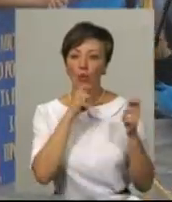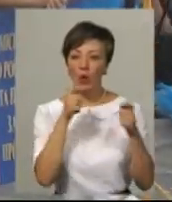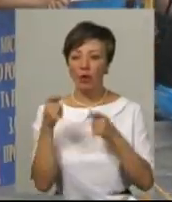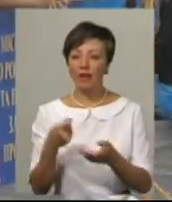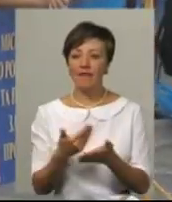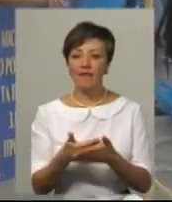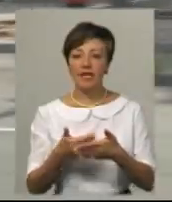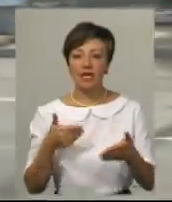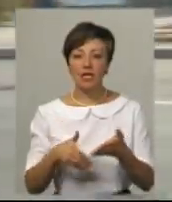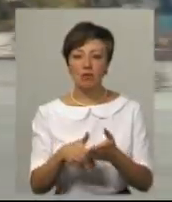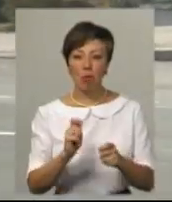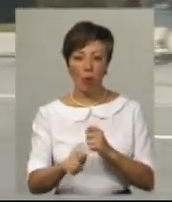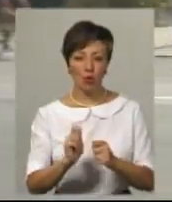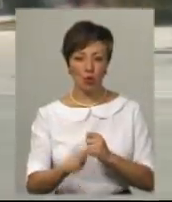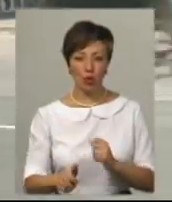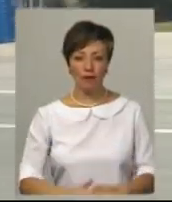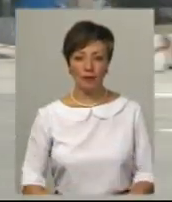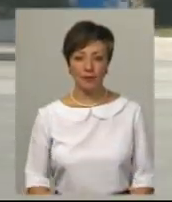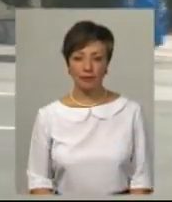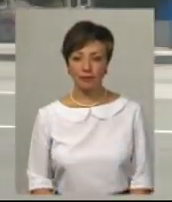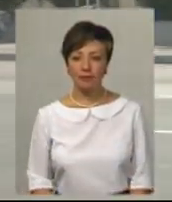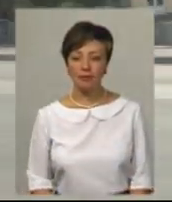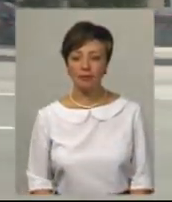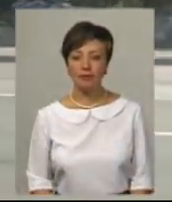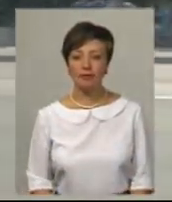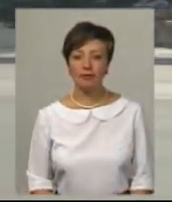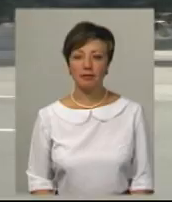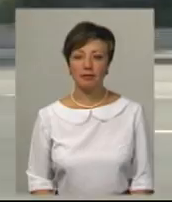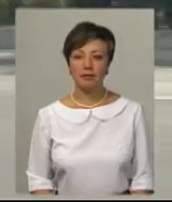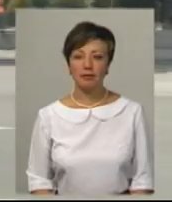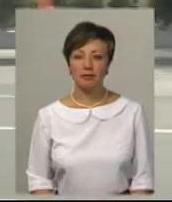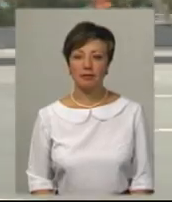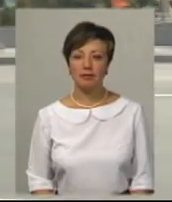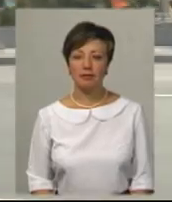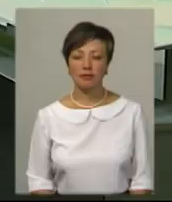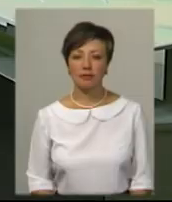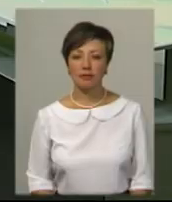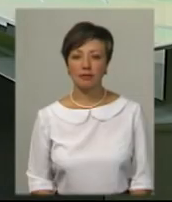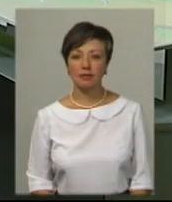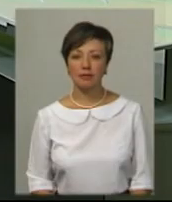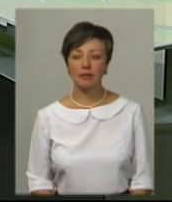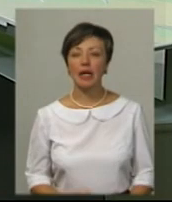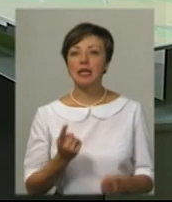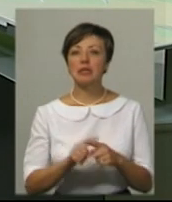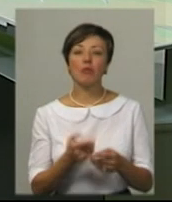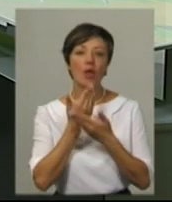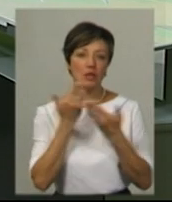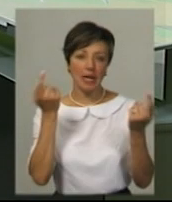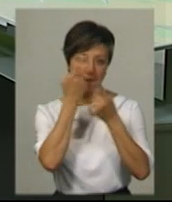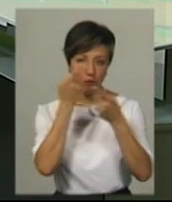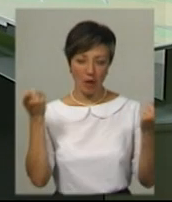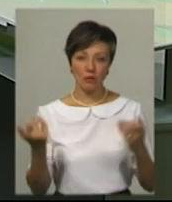спонсорів. Леся Боровець, Володимир Заянчуковський. Новини на Суспільному. Хмельницький. Це була остання